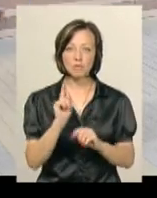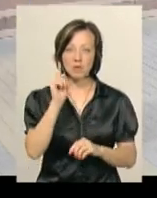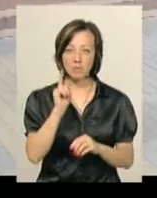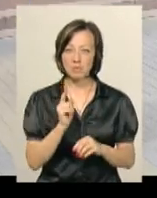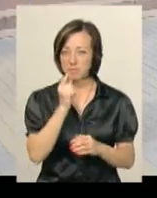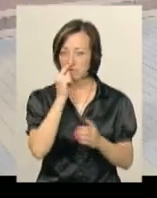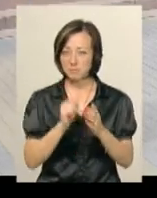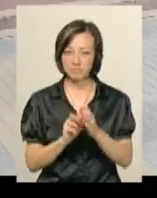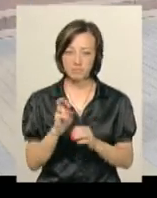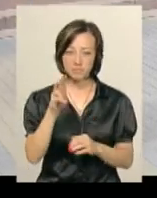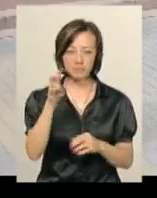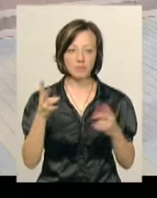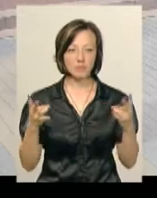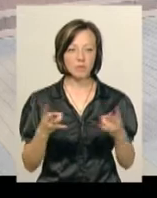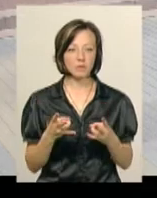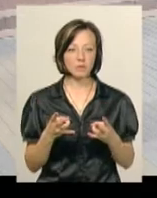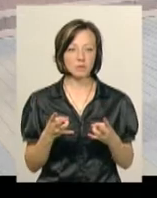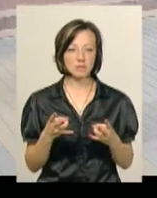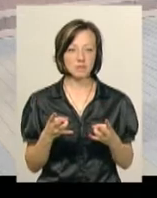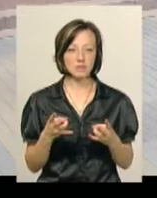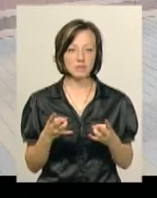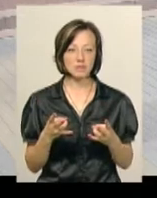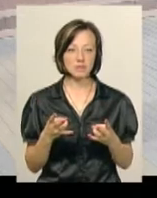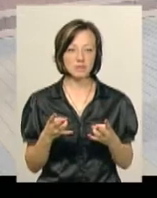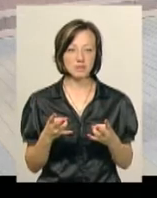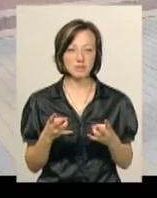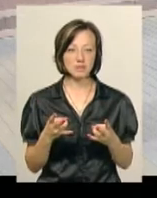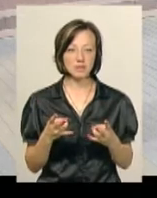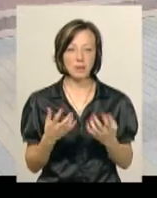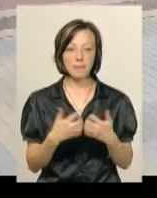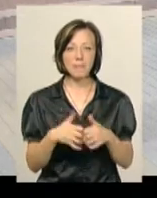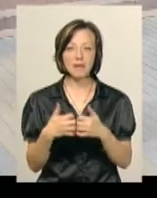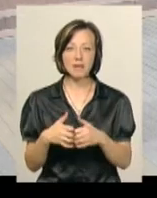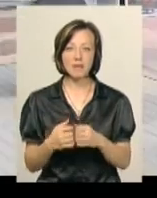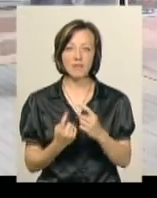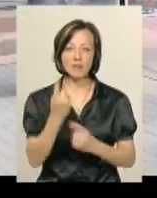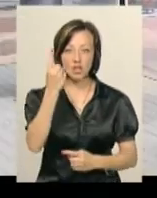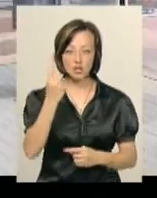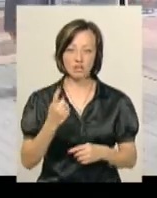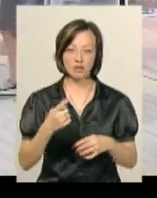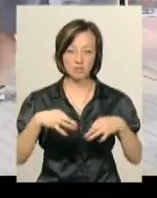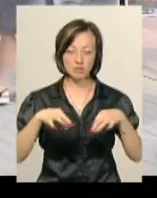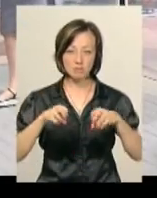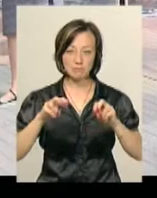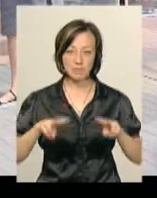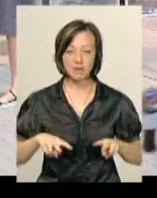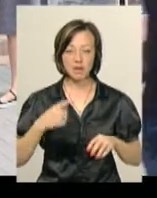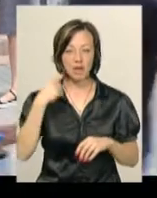добратися, потрібні механізми. Вишка, я думаю, що